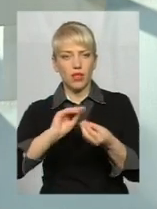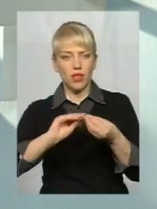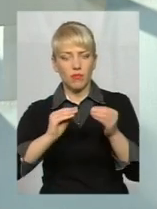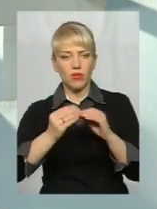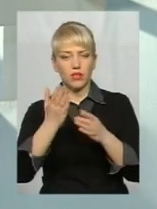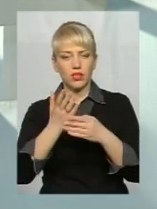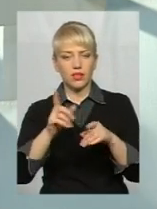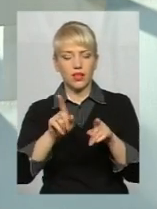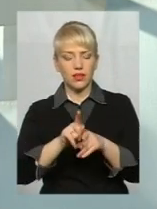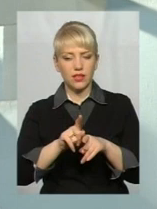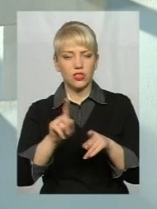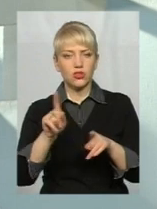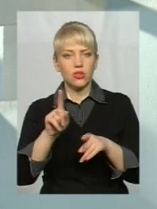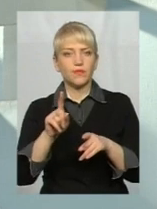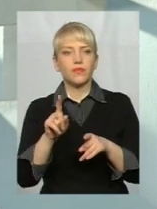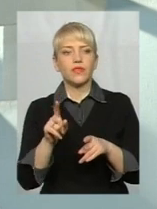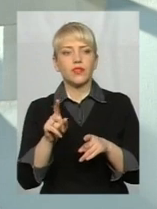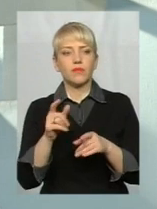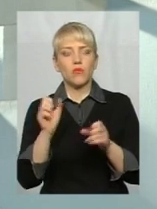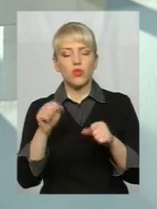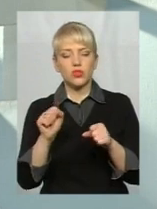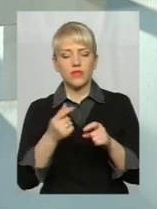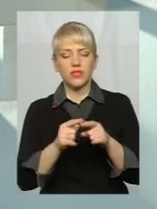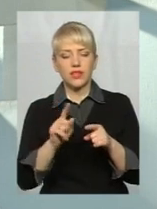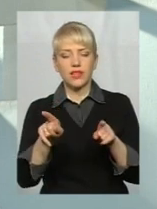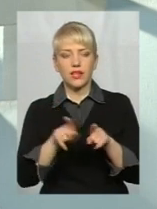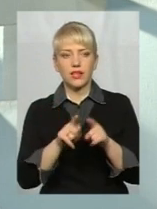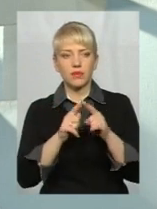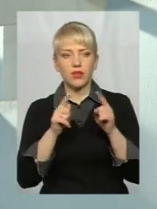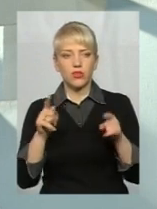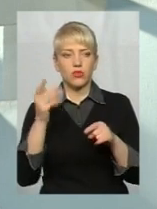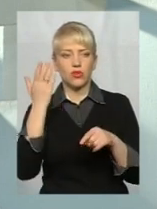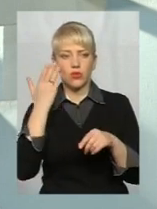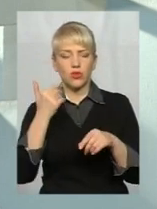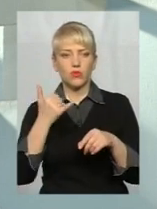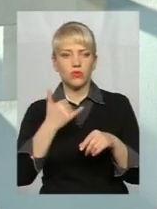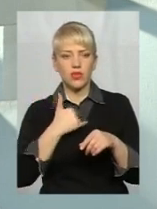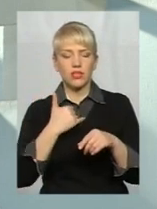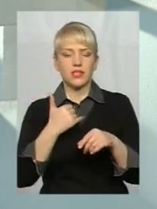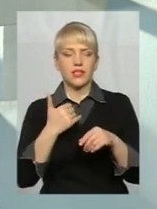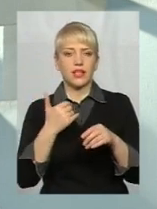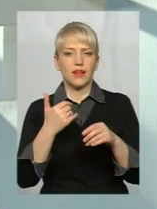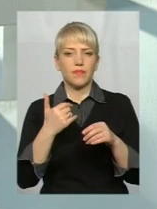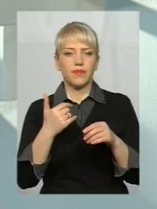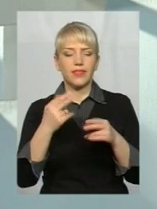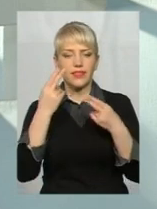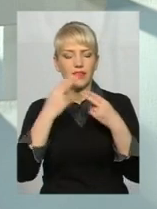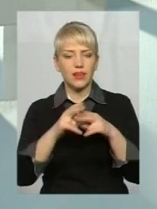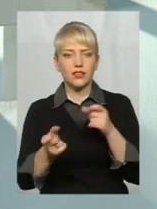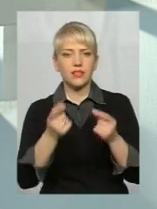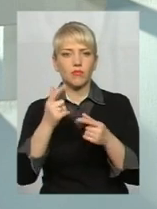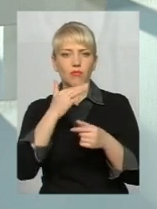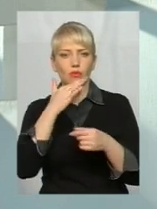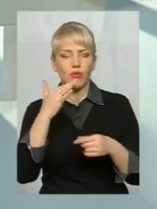говорять про те, що, можливо, це просто такий період, коли у нас бум цифрової техніки, коли дітям можна це